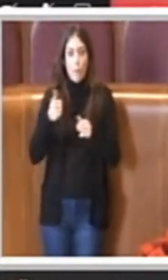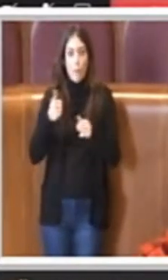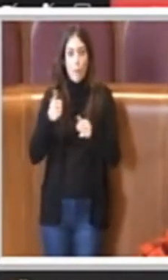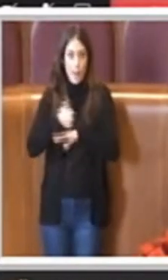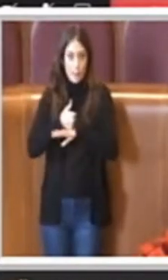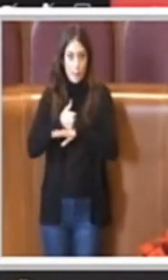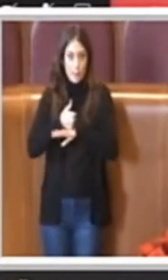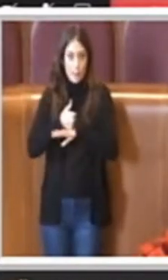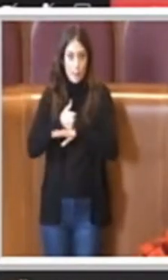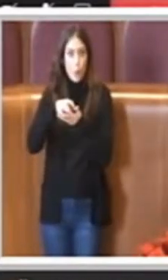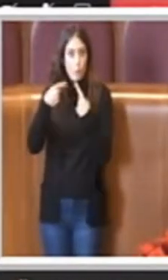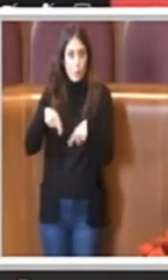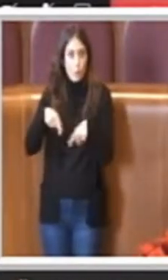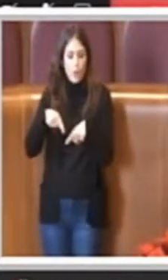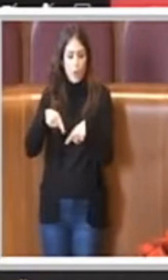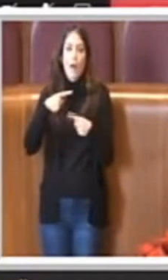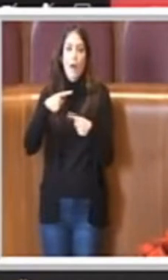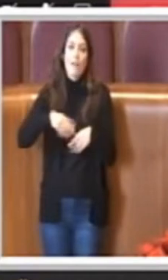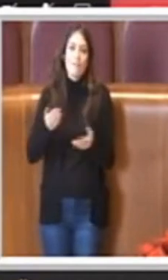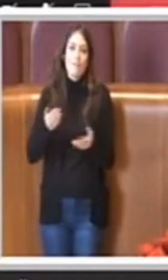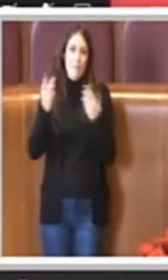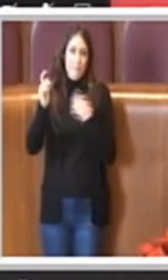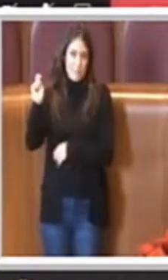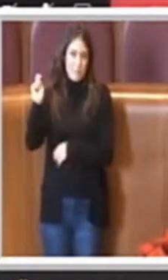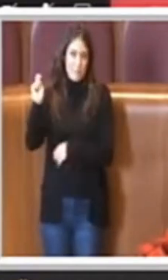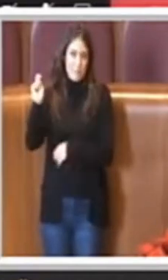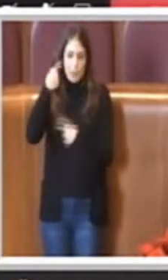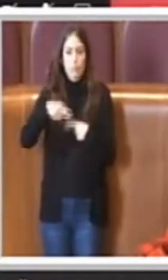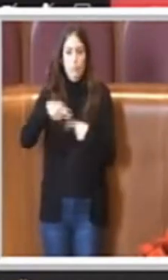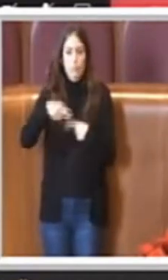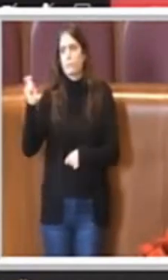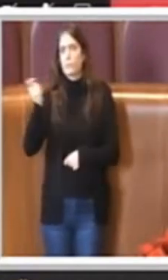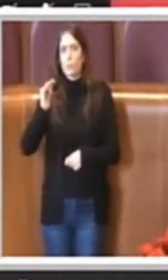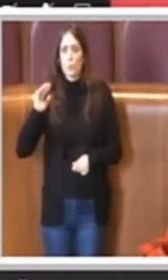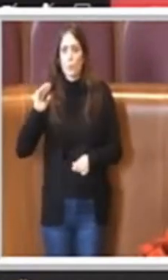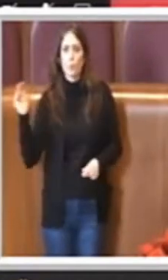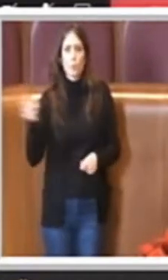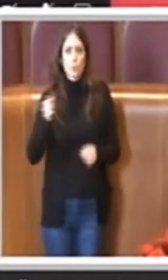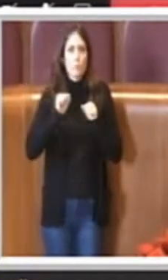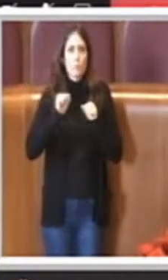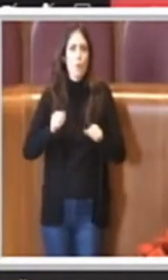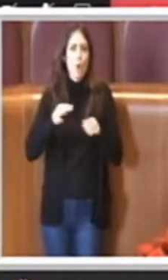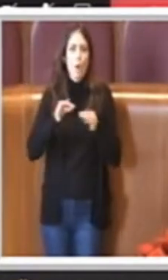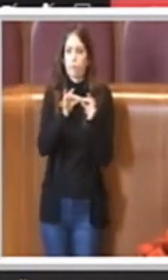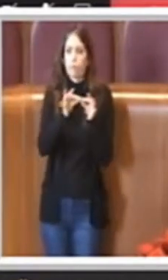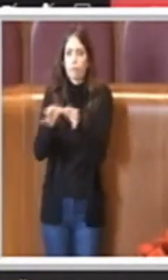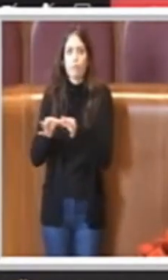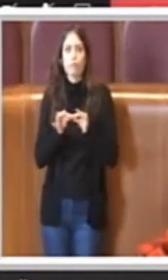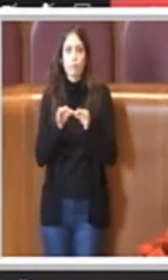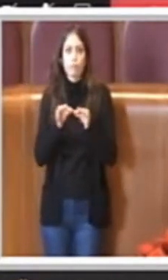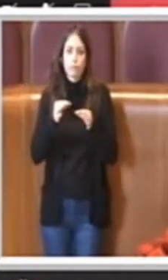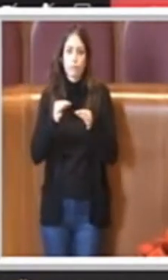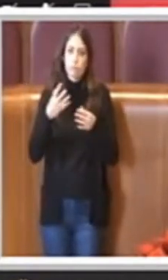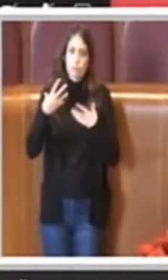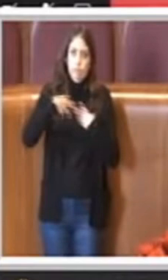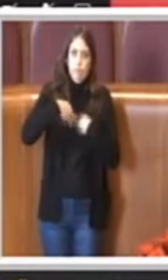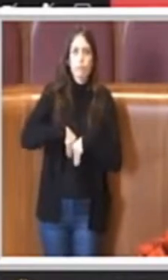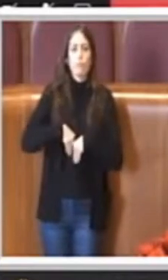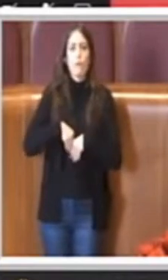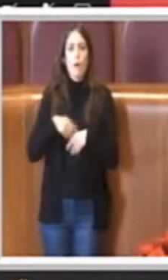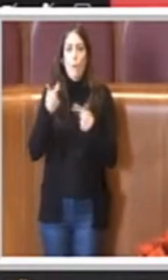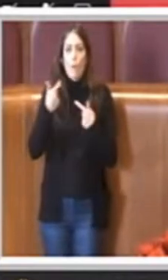riusciti, è un successo di tutti, che tutti possono condividere perché è importante che su questi provvedimenti siamo